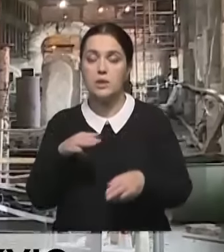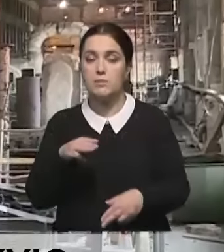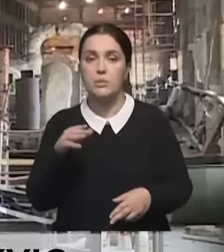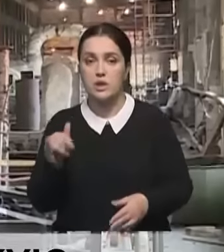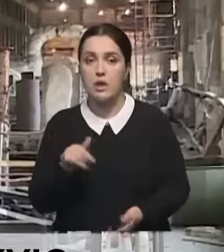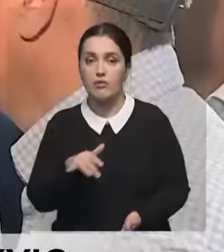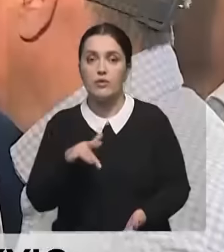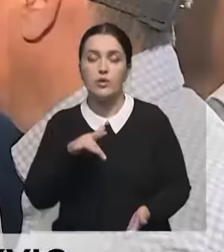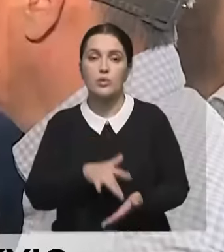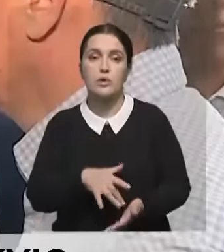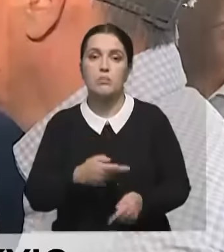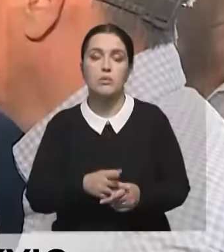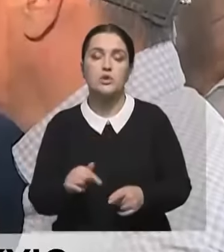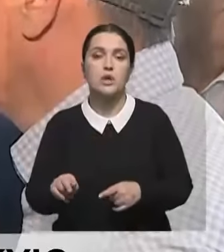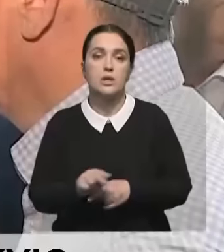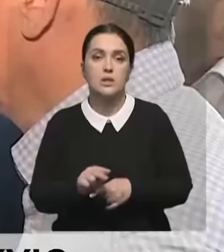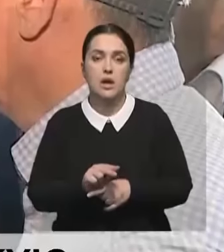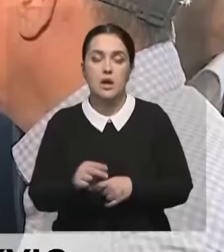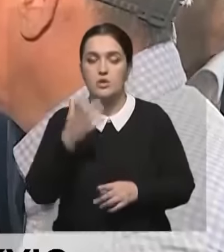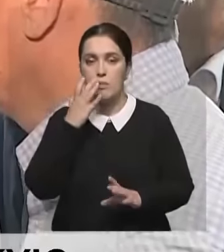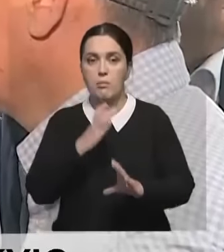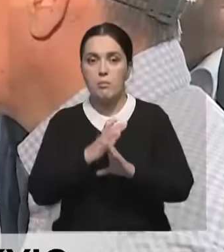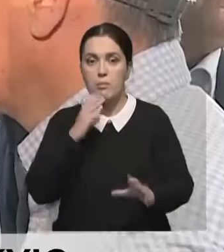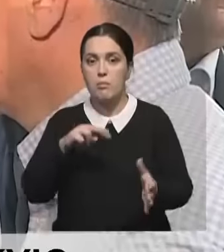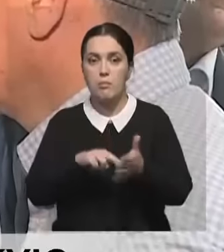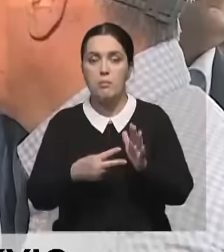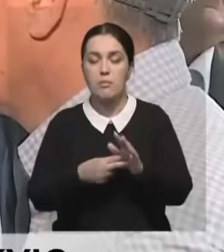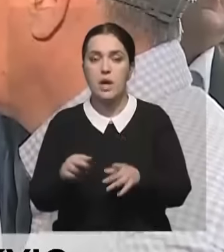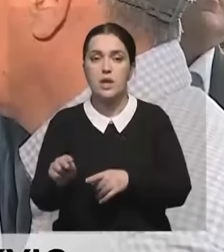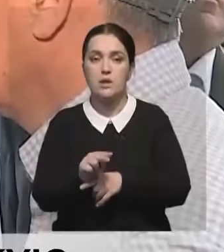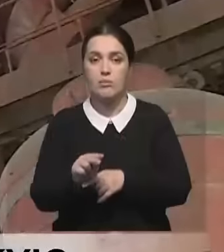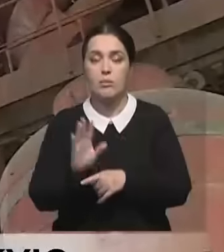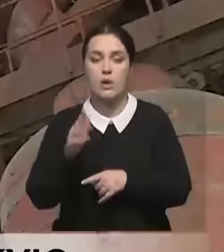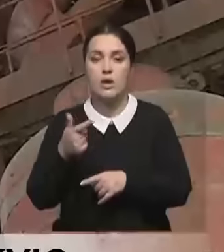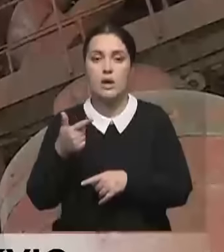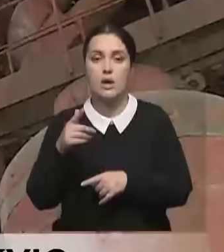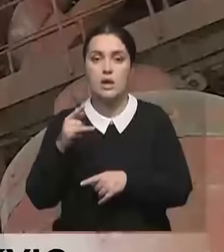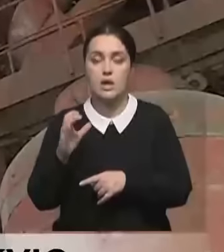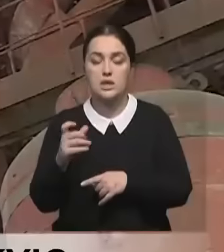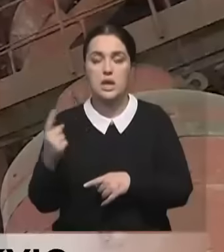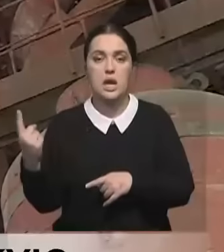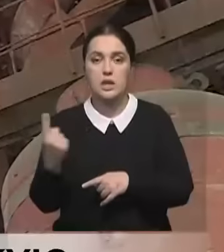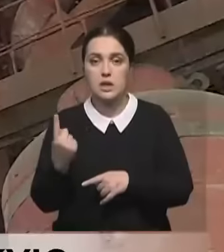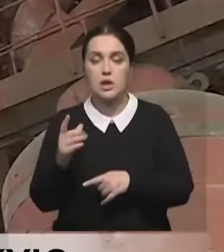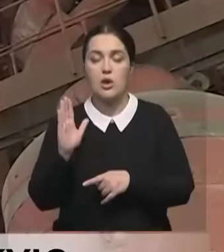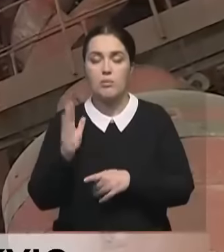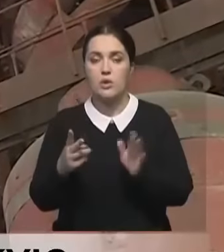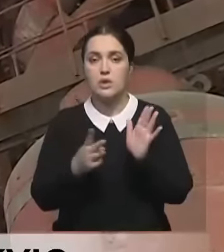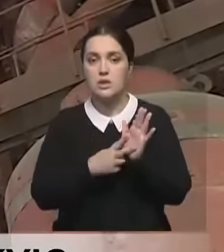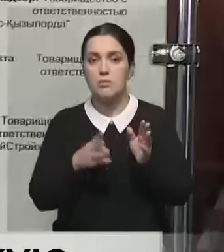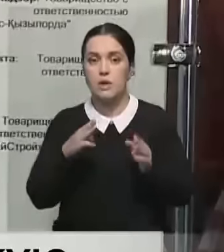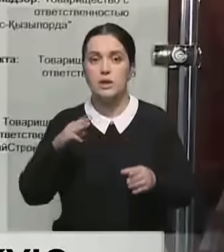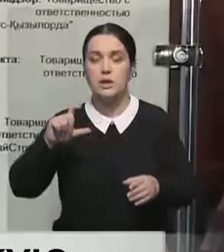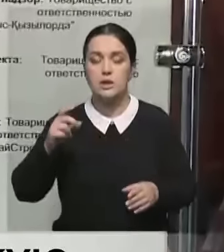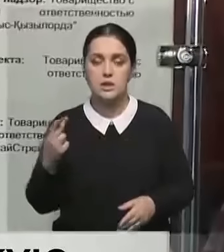по словам Акима Ураза Тауребекова, идет реконструкция тепломагистрали. Запланирован ремонт котлов на Казгресс-1. К концу года обещают запустить седьмой котел на